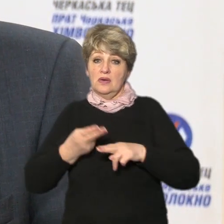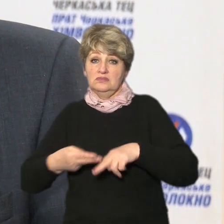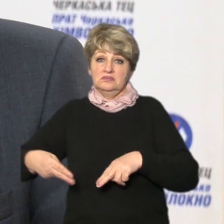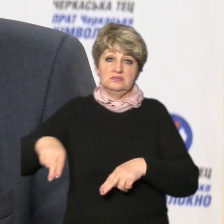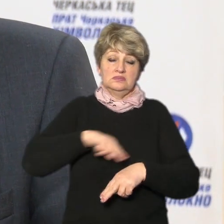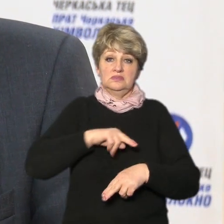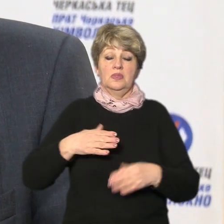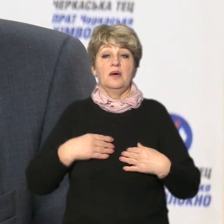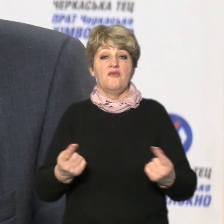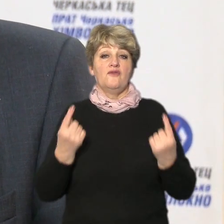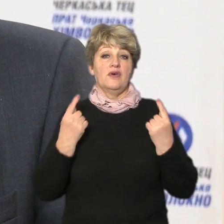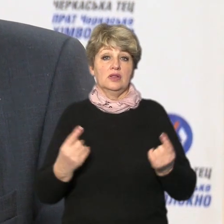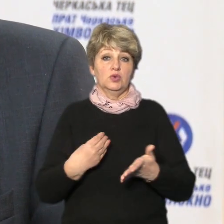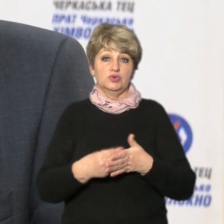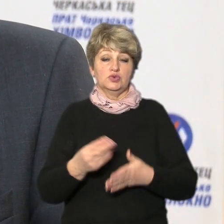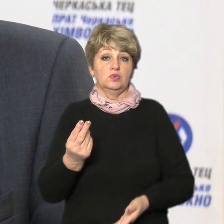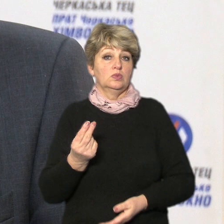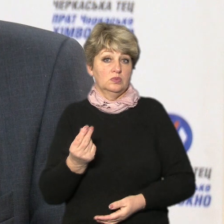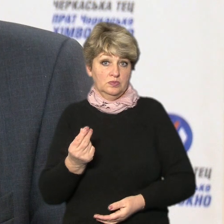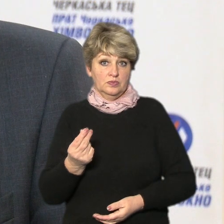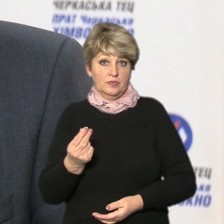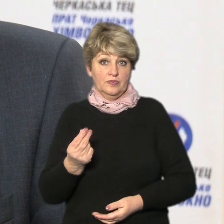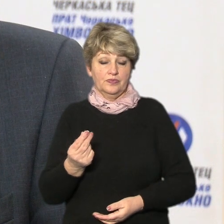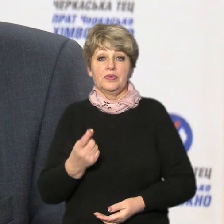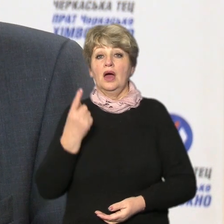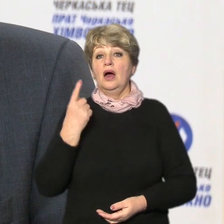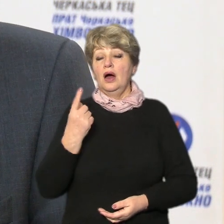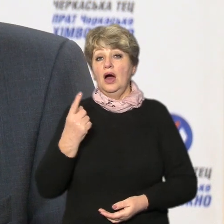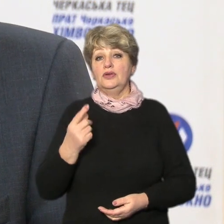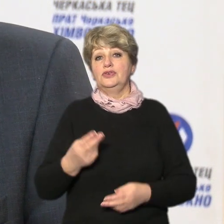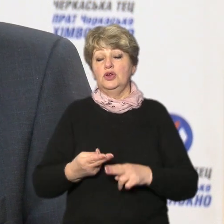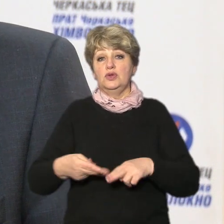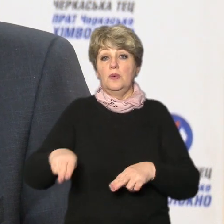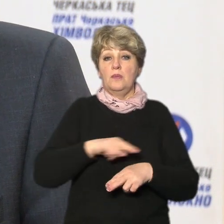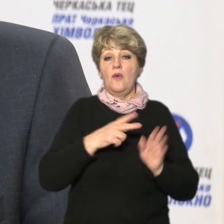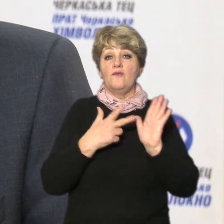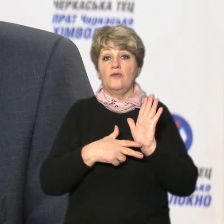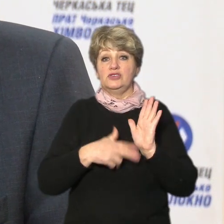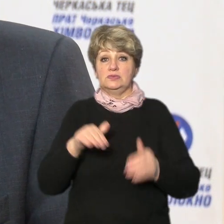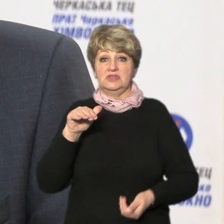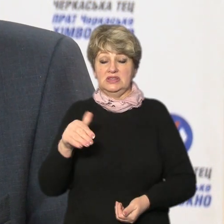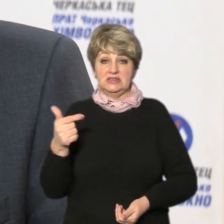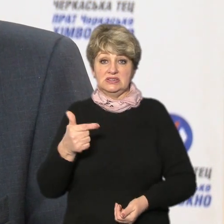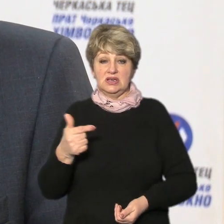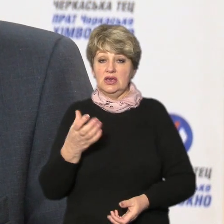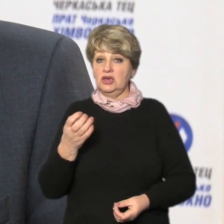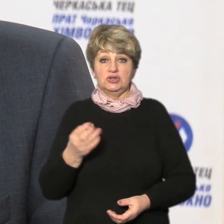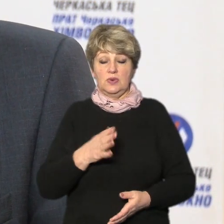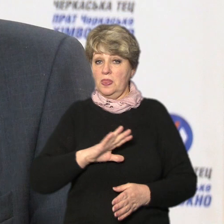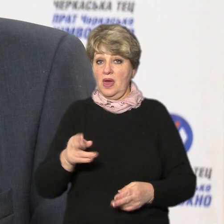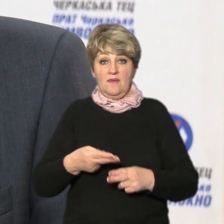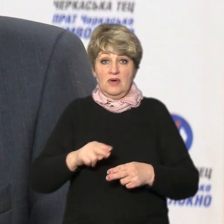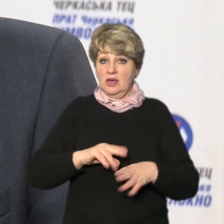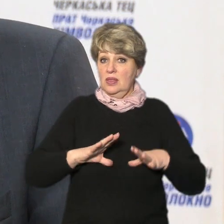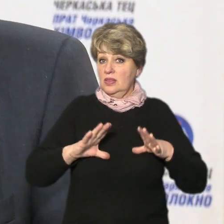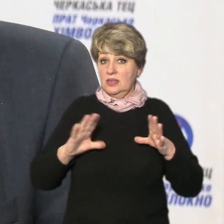коштів є по одному боргу рішення суду на 80 тисяч гривень непогашений на